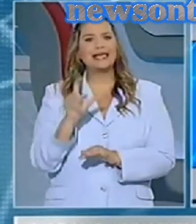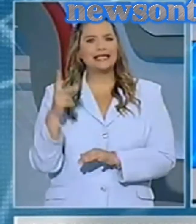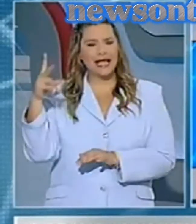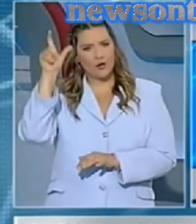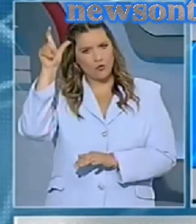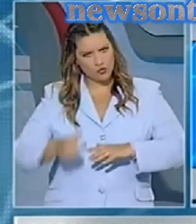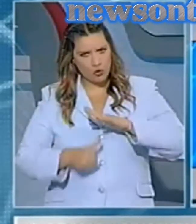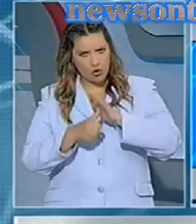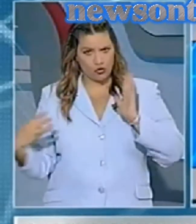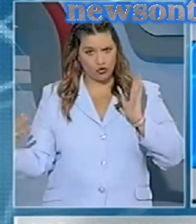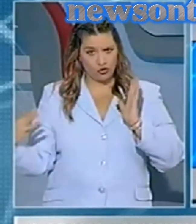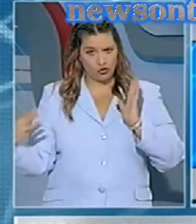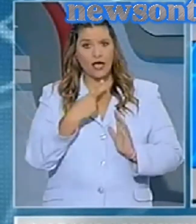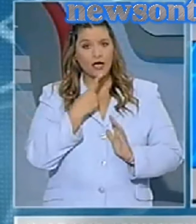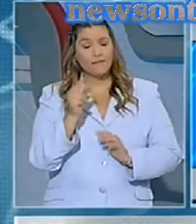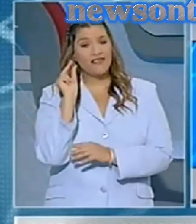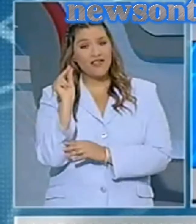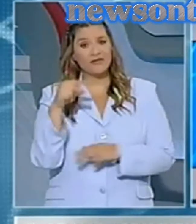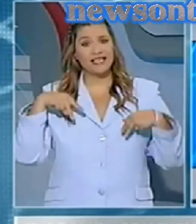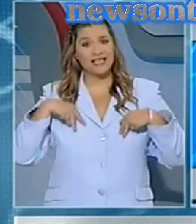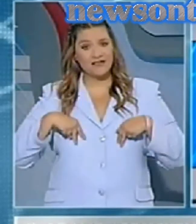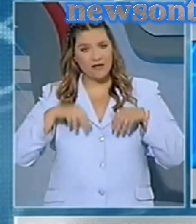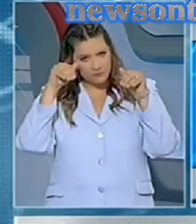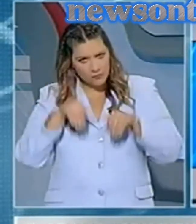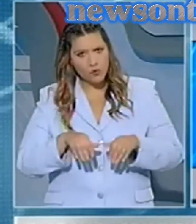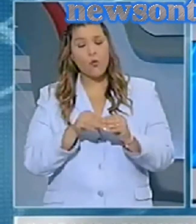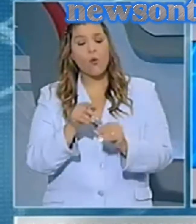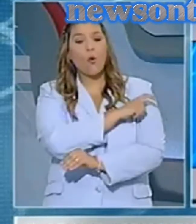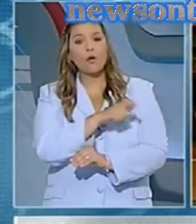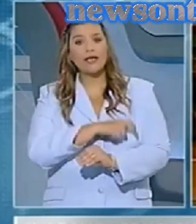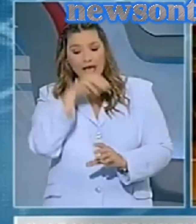δεσμεύτηκε για την πλήρη συμμόρφωση της κυβέρνησής του με το ψήφισμα του ΟΗΕ.